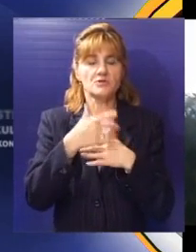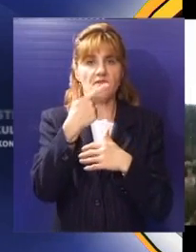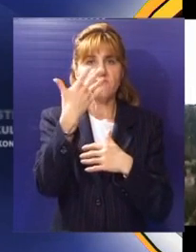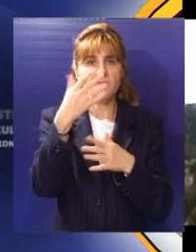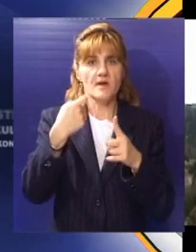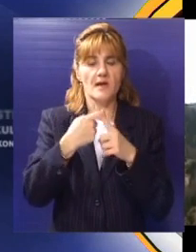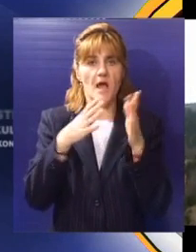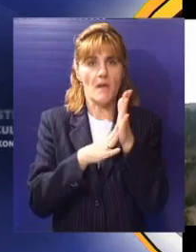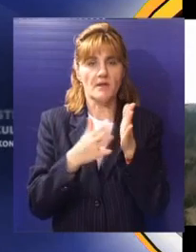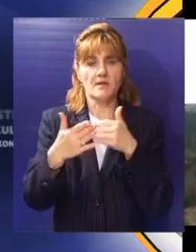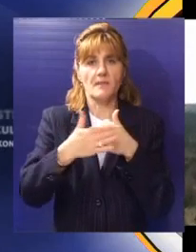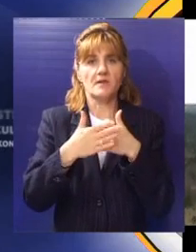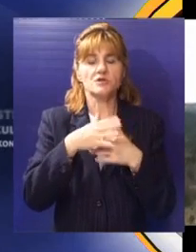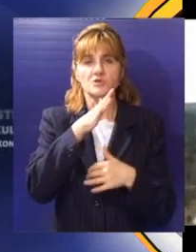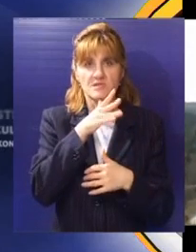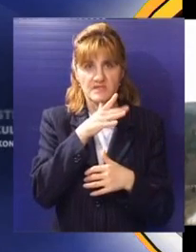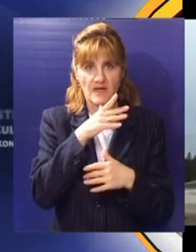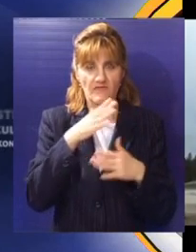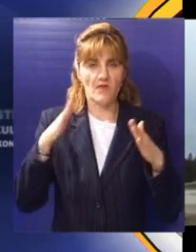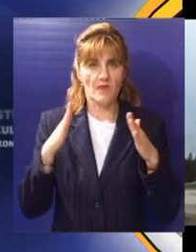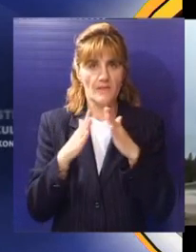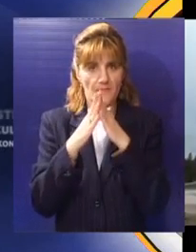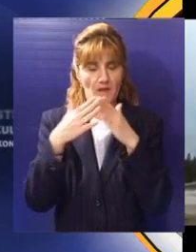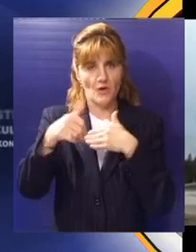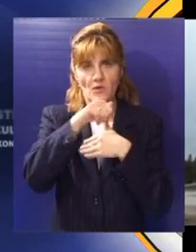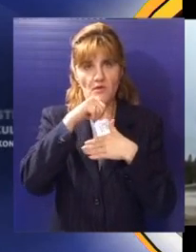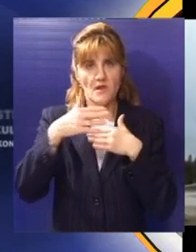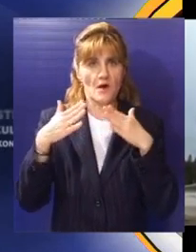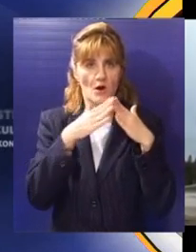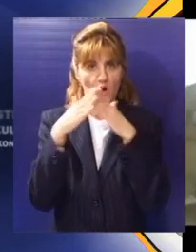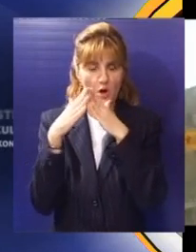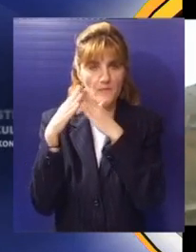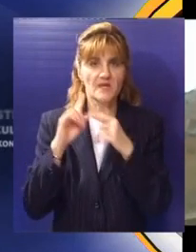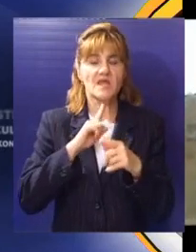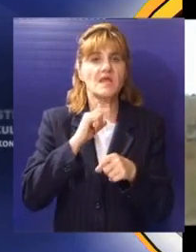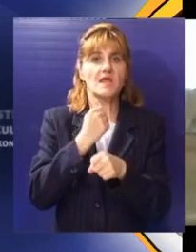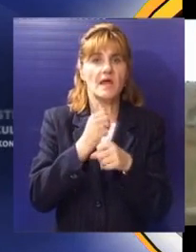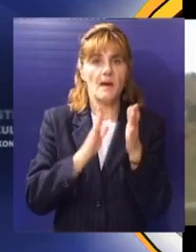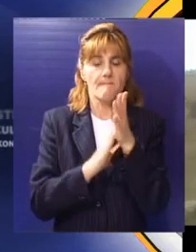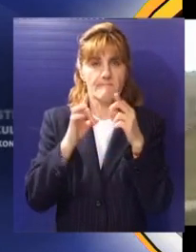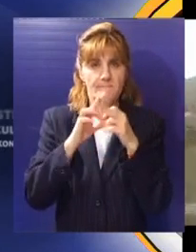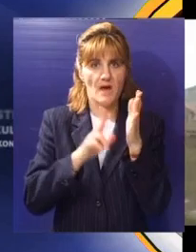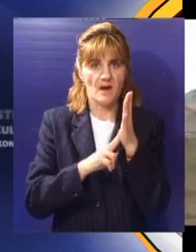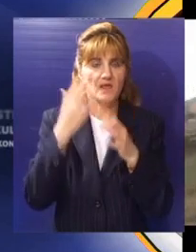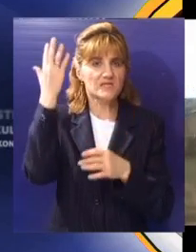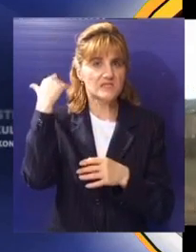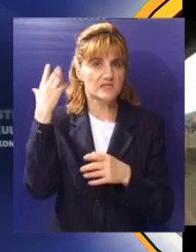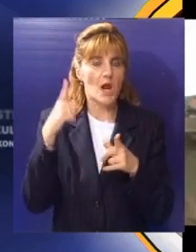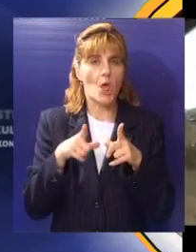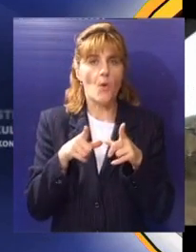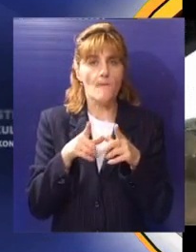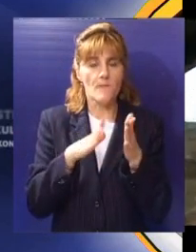udaljenosti od 25 km od Sareva. Do nje je planina Igman, a pored se nalazi selo Umoljani na visini od